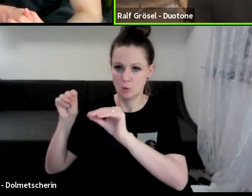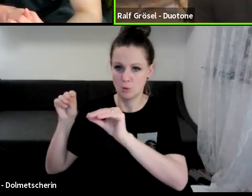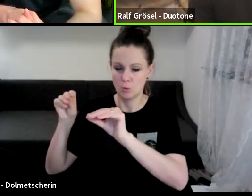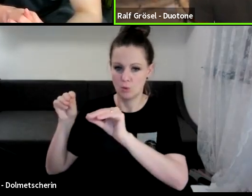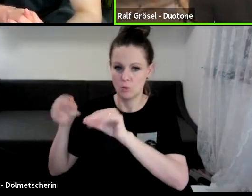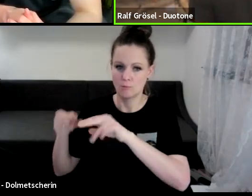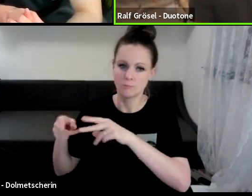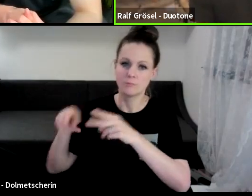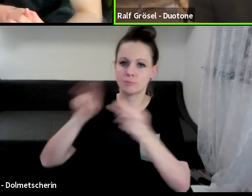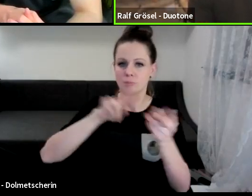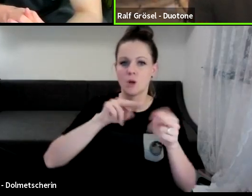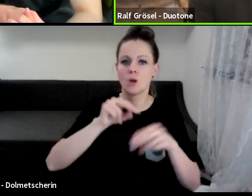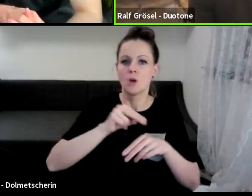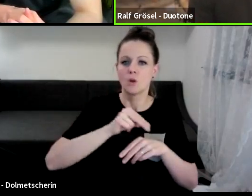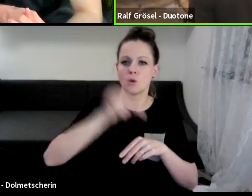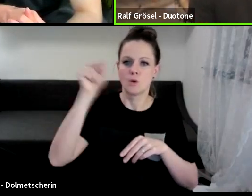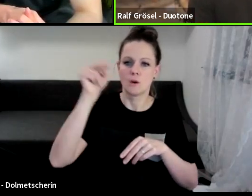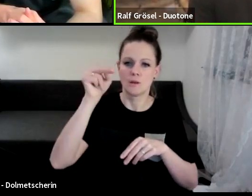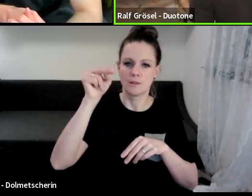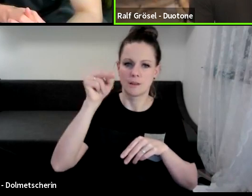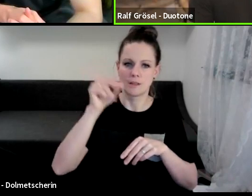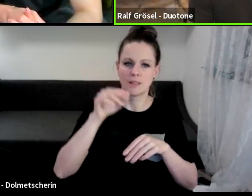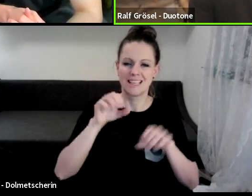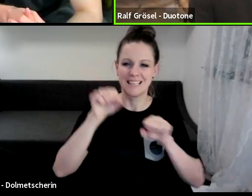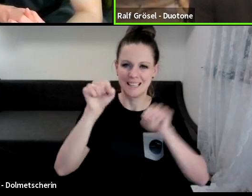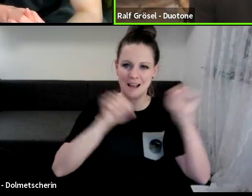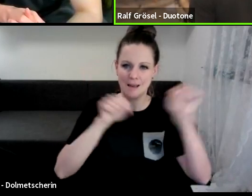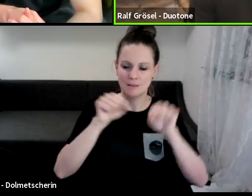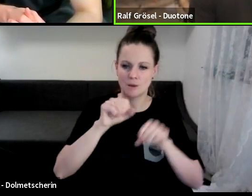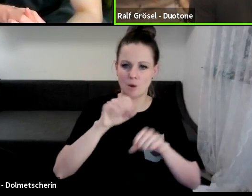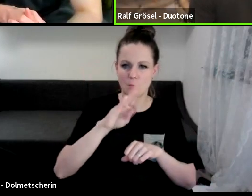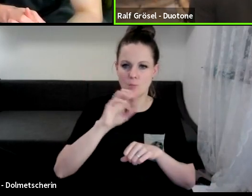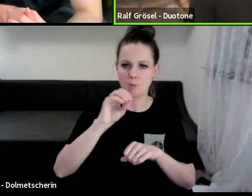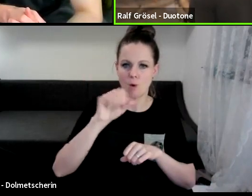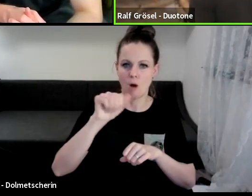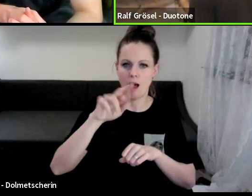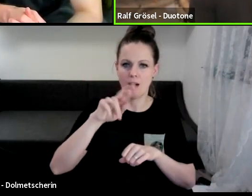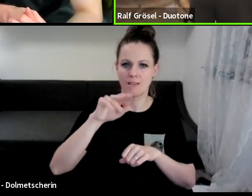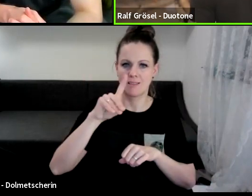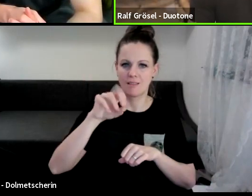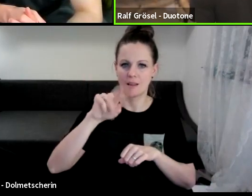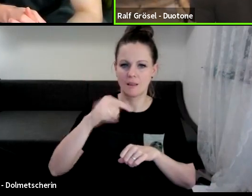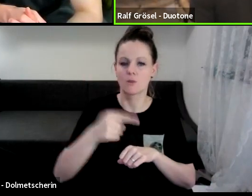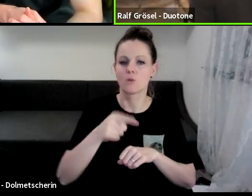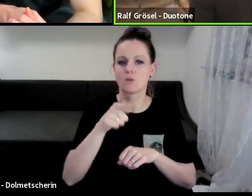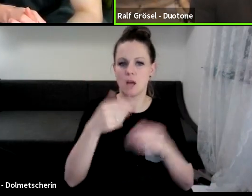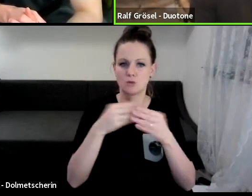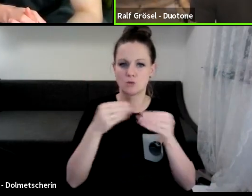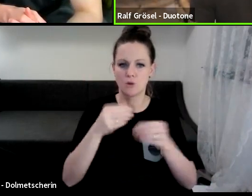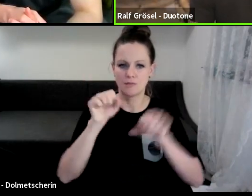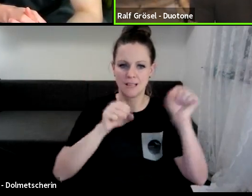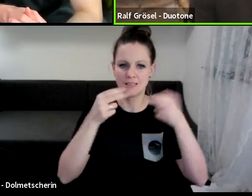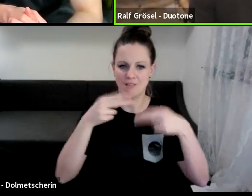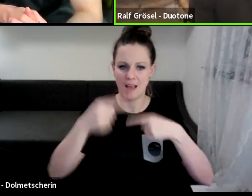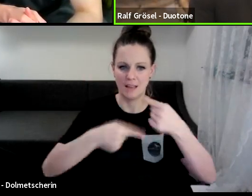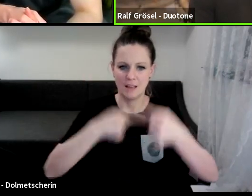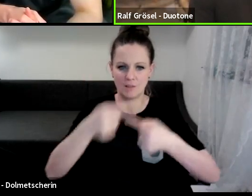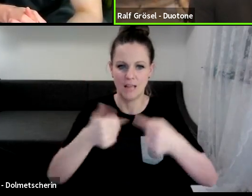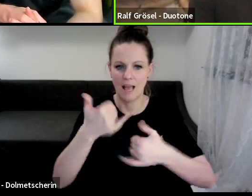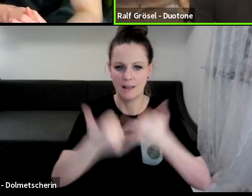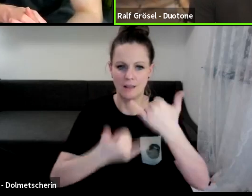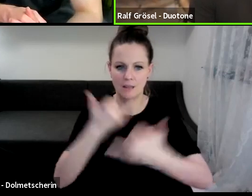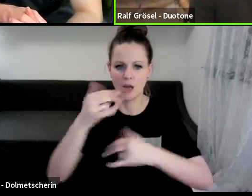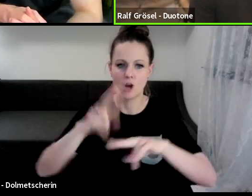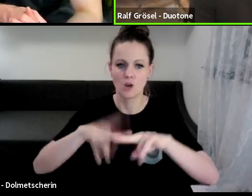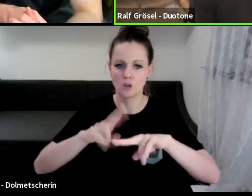North Kiteboarding, also zu der Boards & Moor gekommen. Und habe dort dann im Grunde genommen erstmal Softkites weiterentwickelt und dann aber sehr schnell ein Jahr später angefangen,